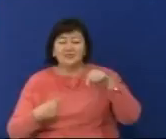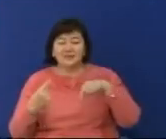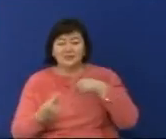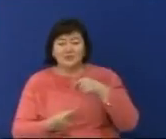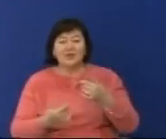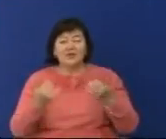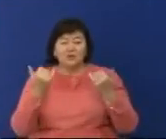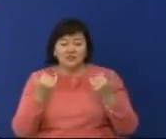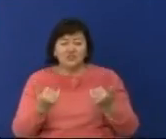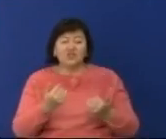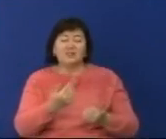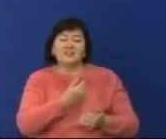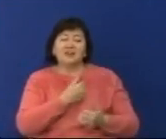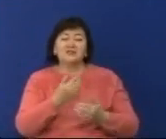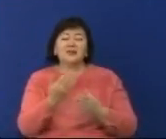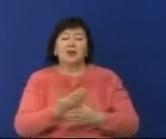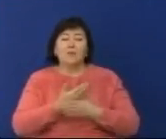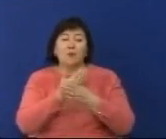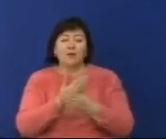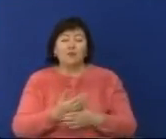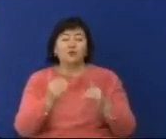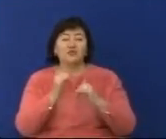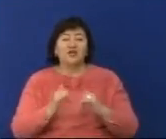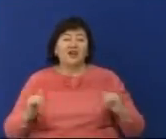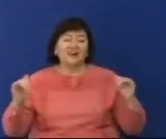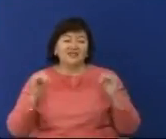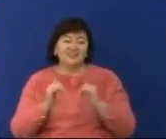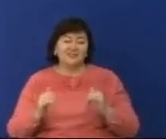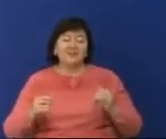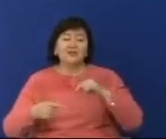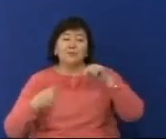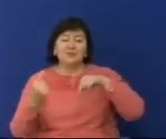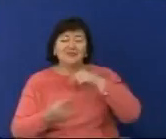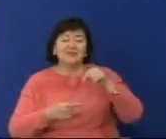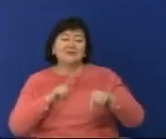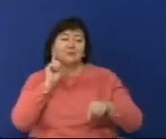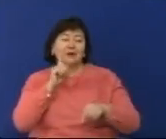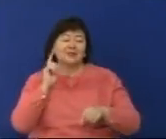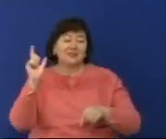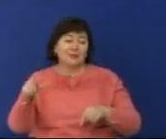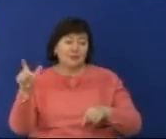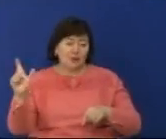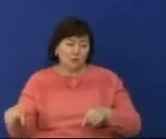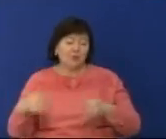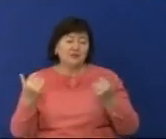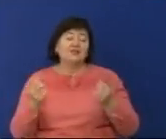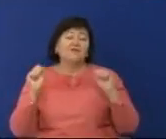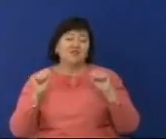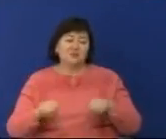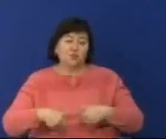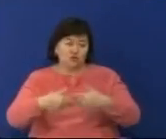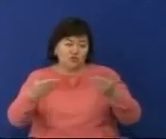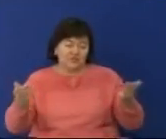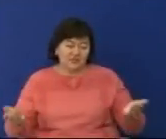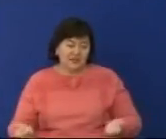ұрпақтың дамуына елевілі үлес қосуы керектеп санаймын. Бұл шара Қазақстандағы кәсіптерлікті танымалы етуге мүмкіндік беріп, үсін жаңа